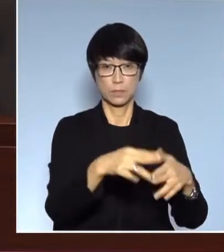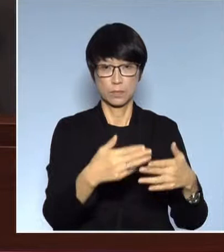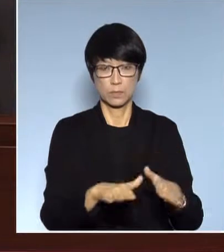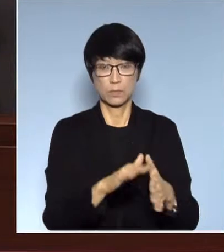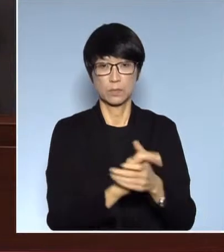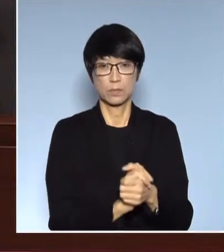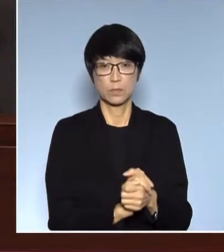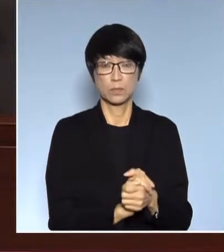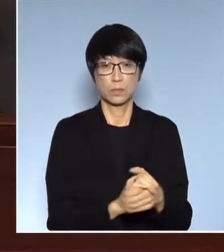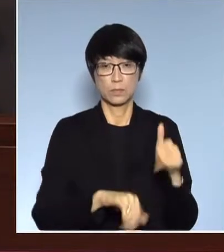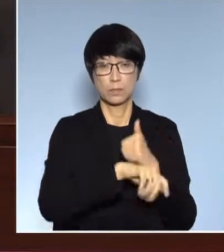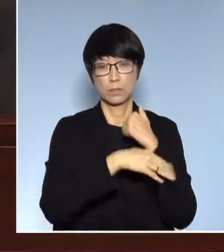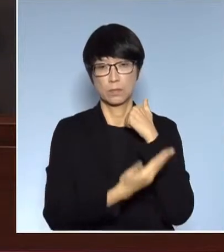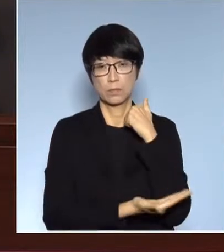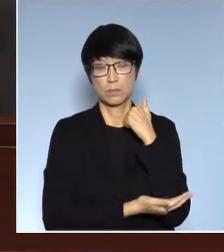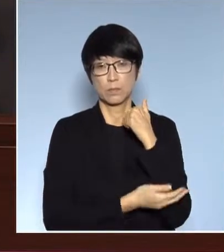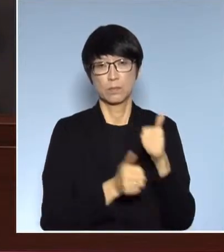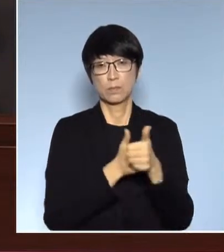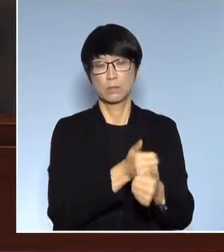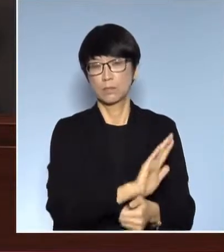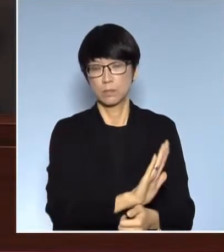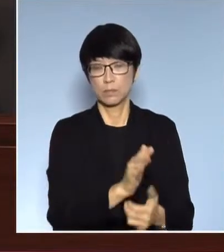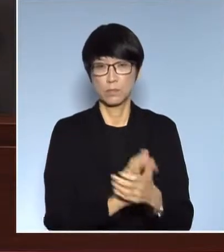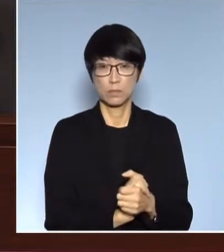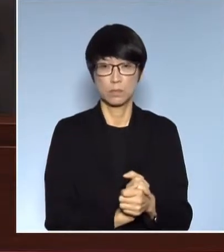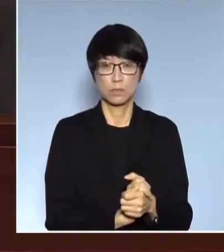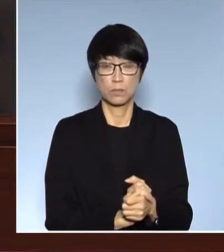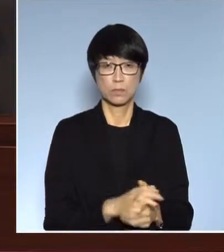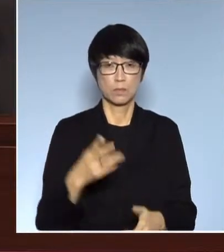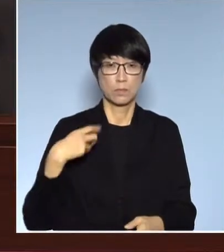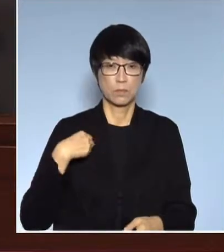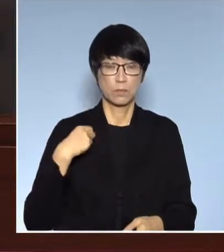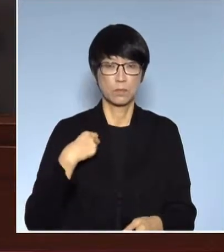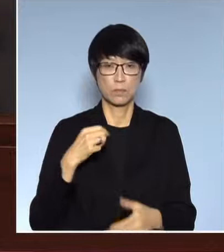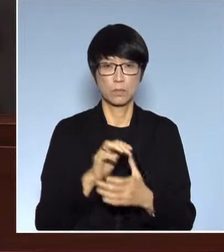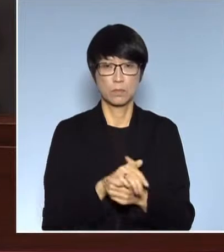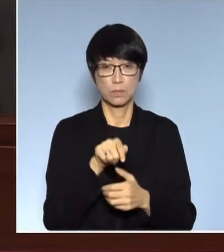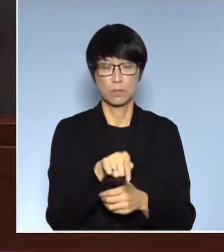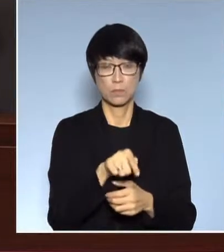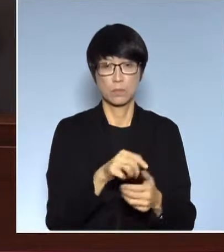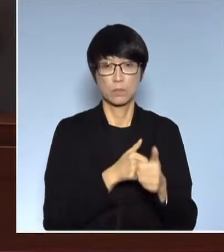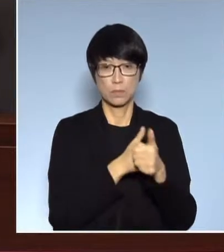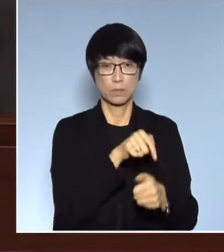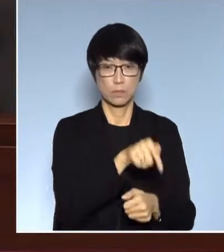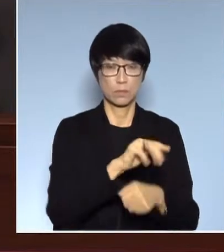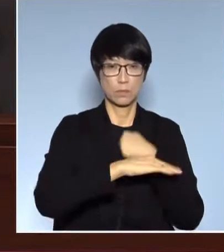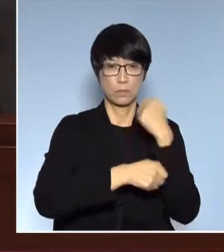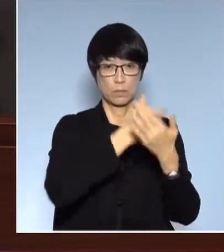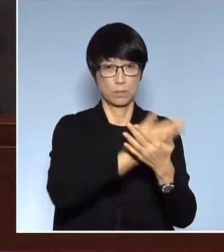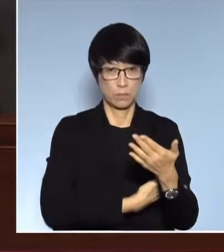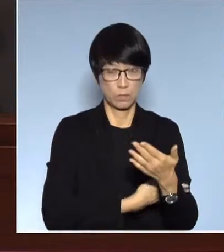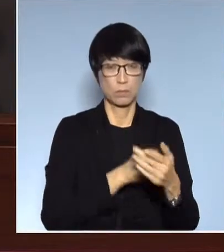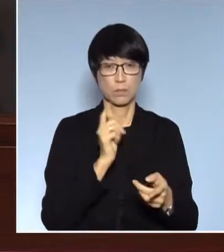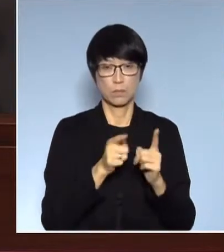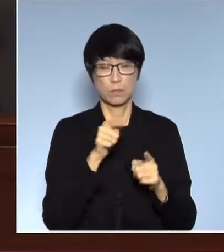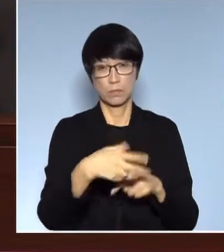不看《斯基本法》那中央呢即是我們的租客呢就可以在這裡做他自己的法例或者是行使